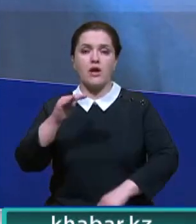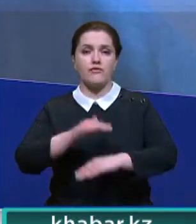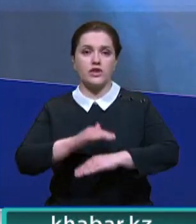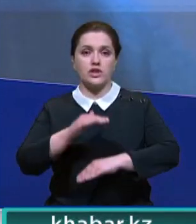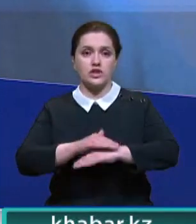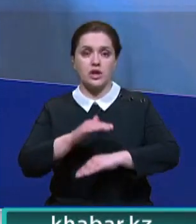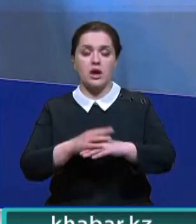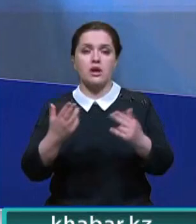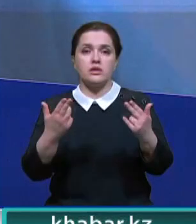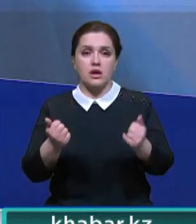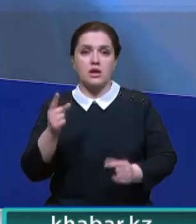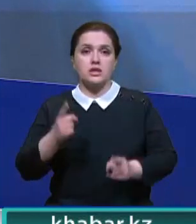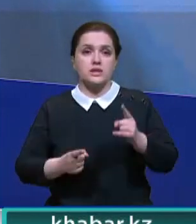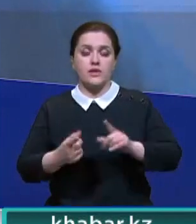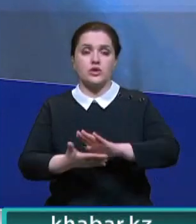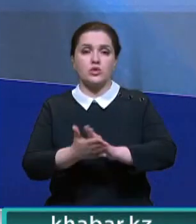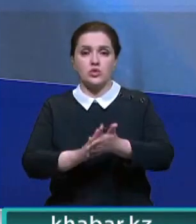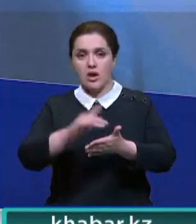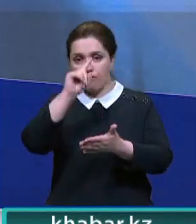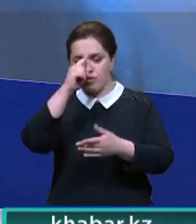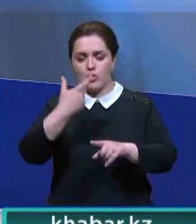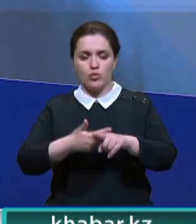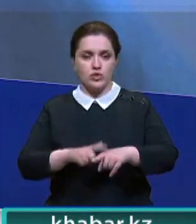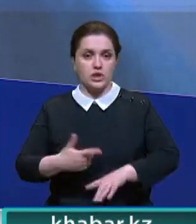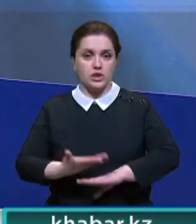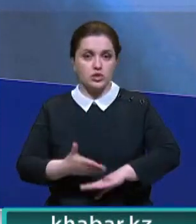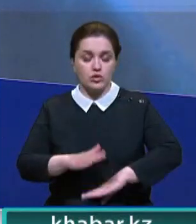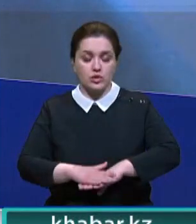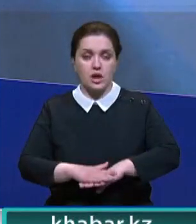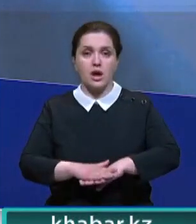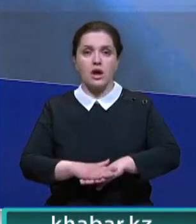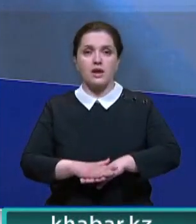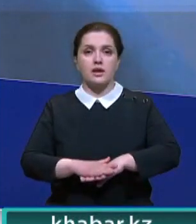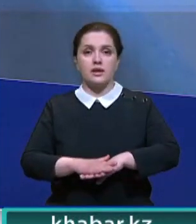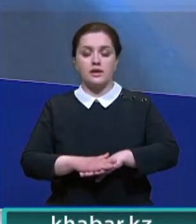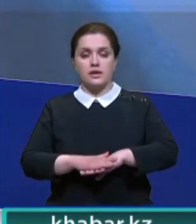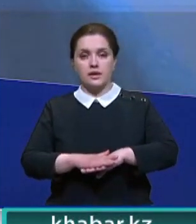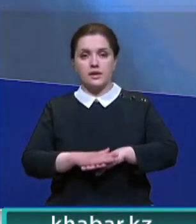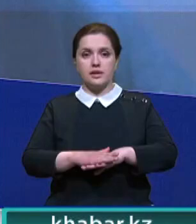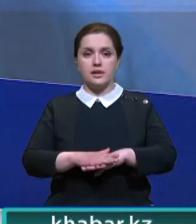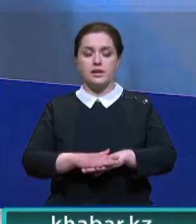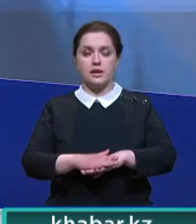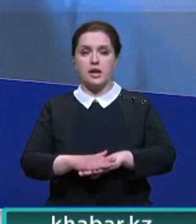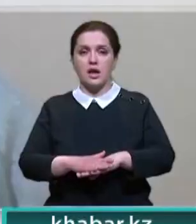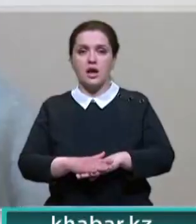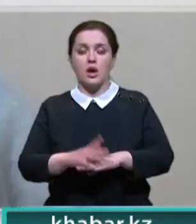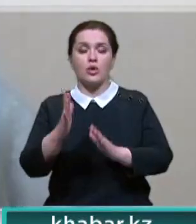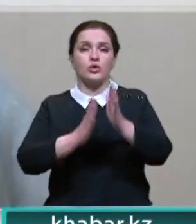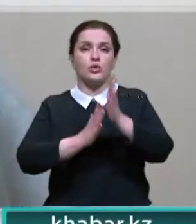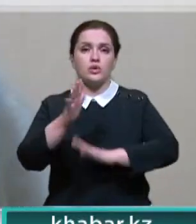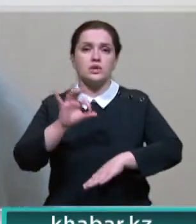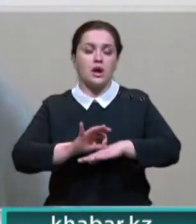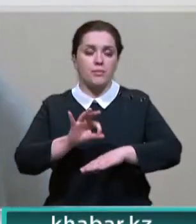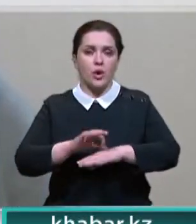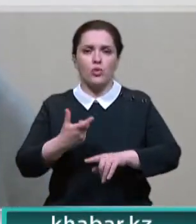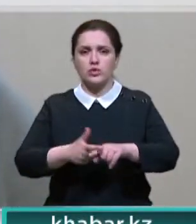Да, ситуация в Индии очень критична сейчас, поскольку рост заболеваемых очень